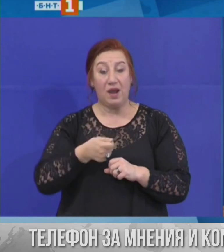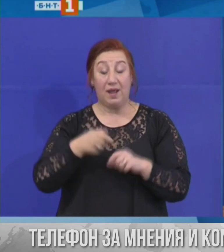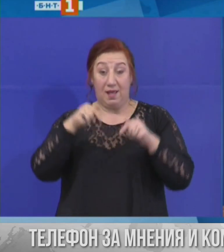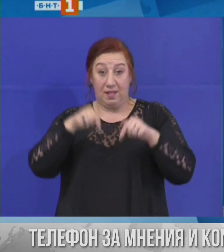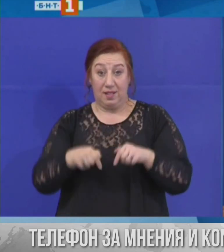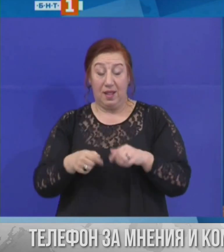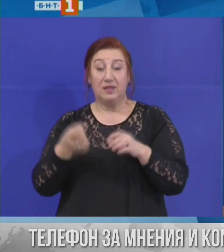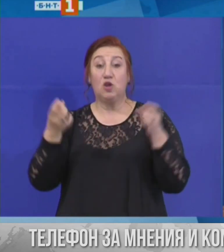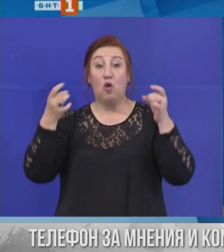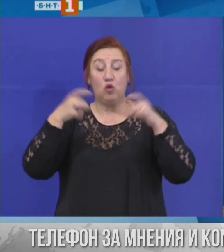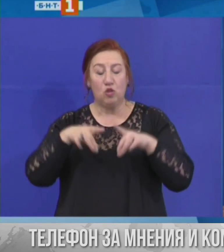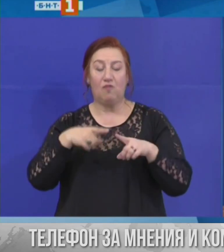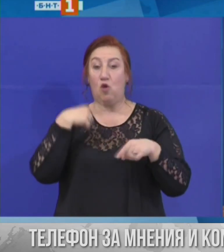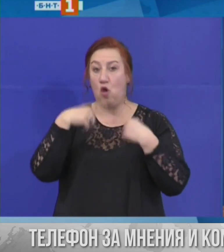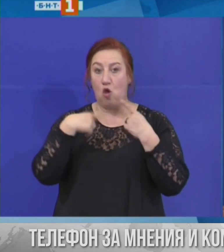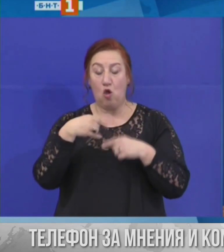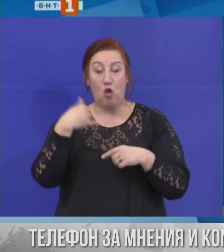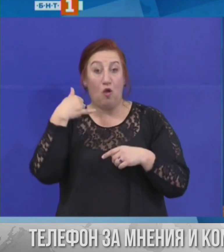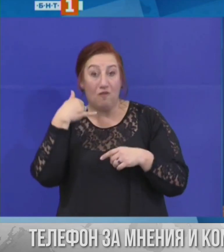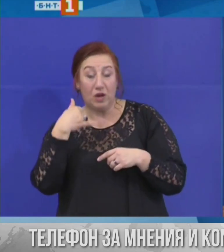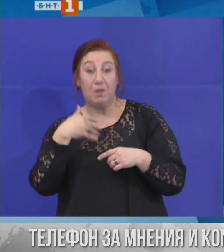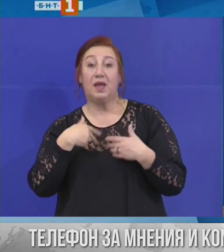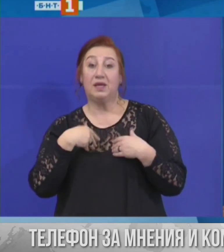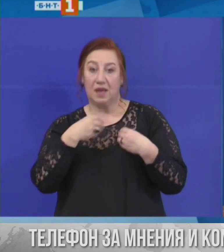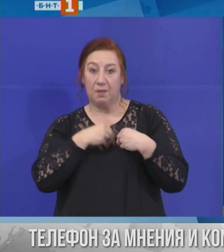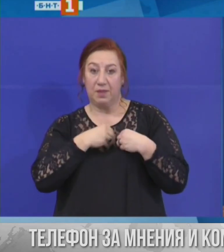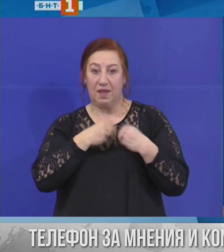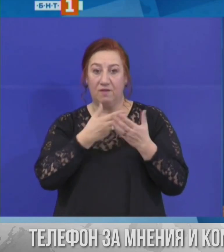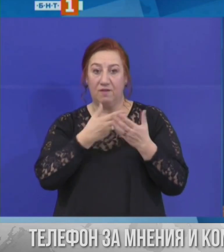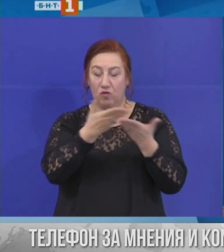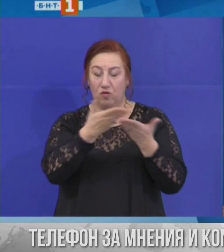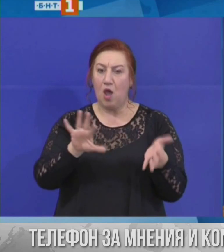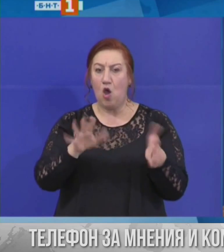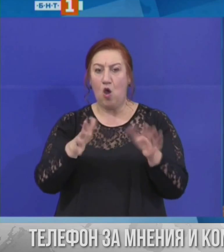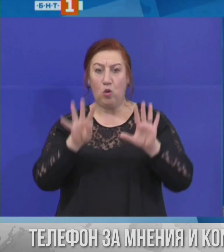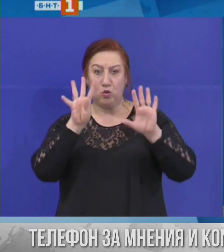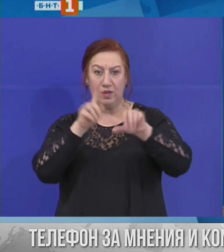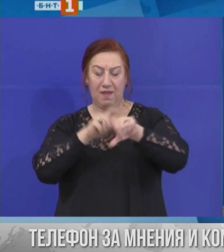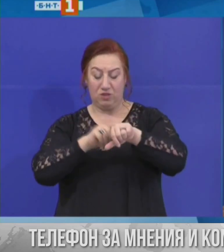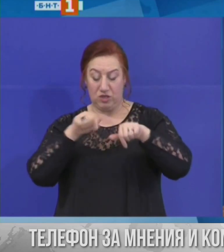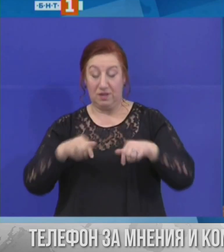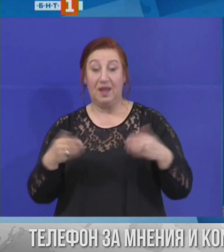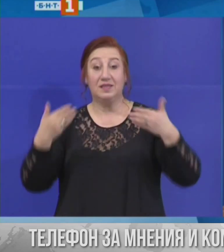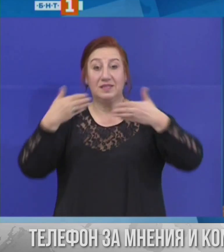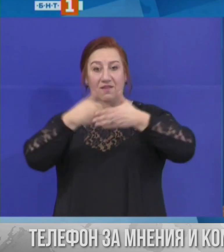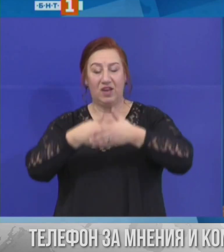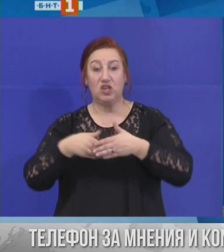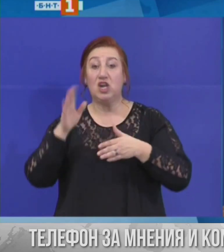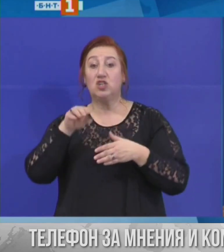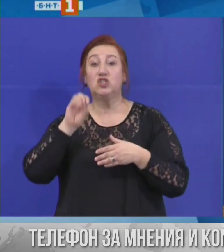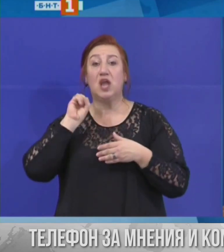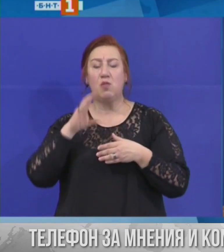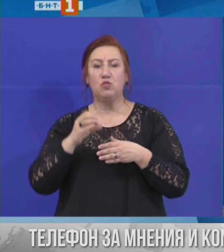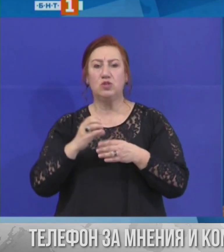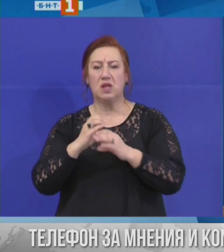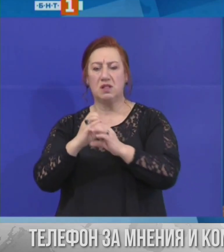писахме си, говорихме и искам да ги уверя, че около 9 часа тази вечер ще бъде пропусната